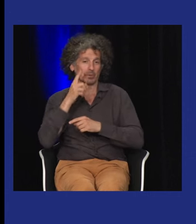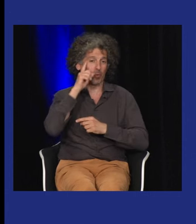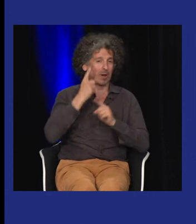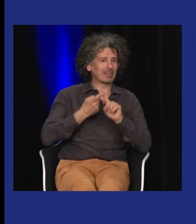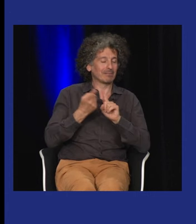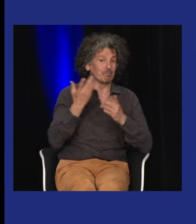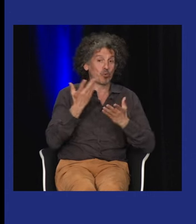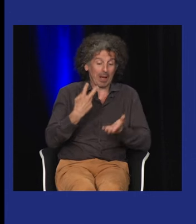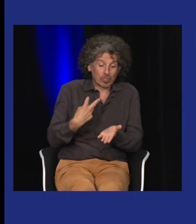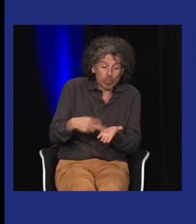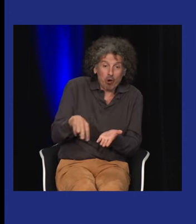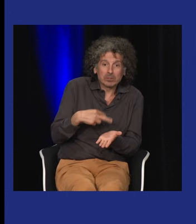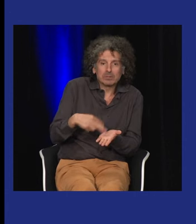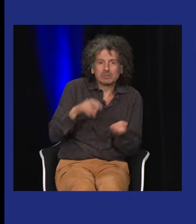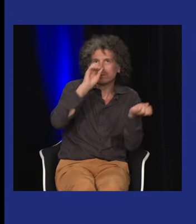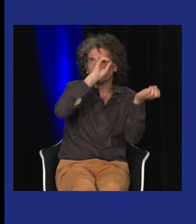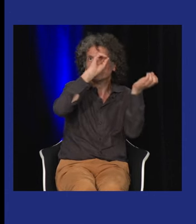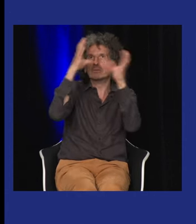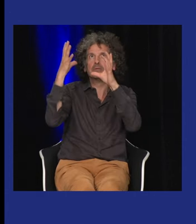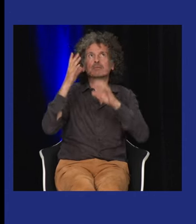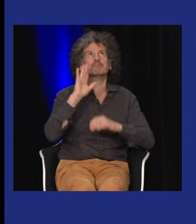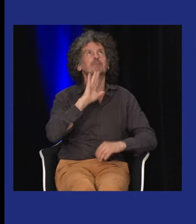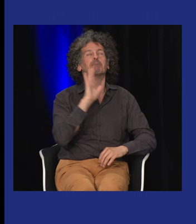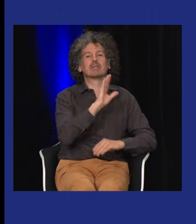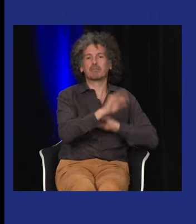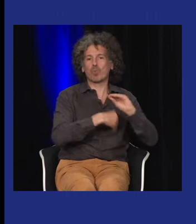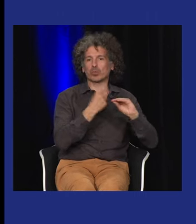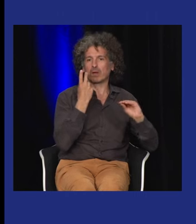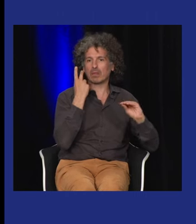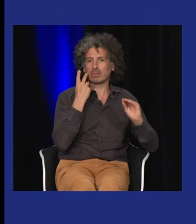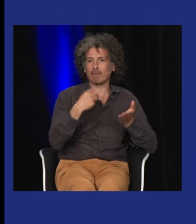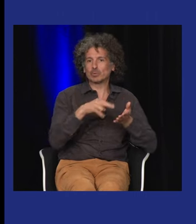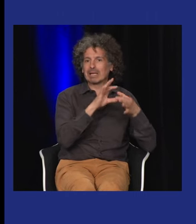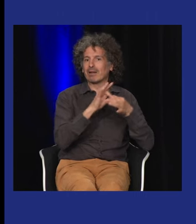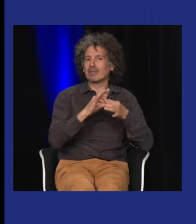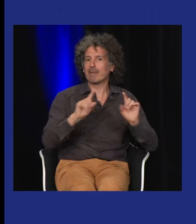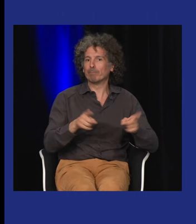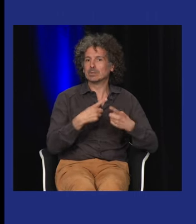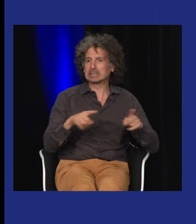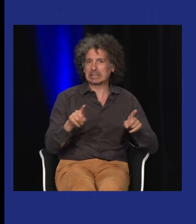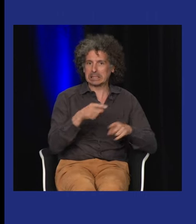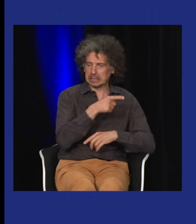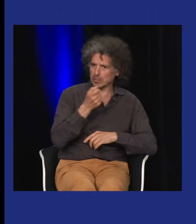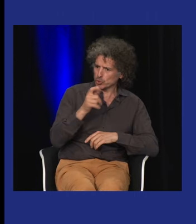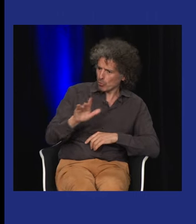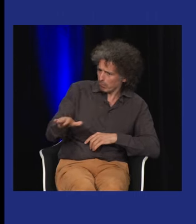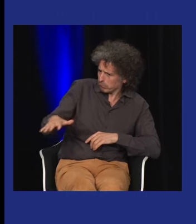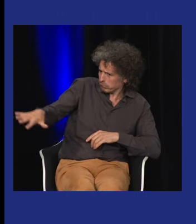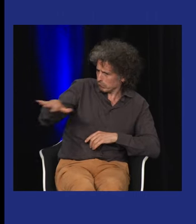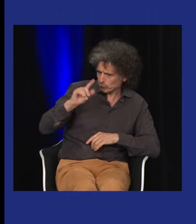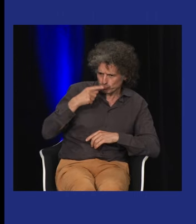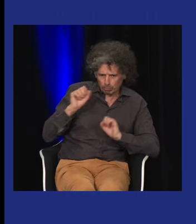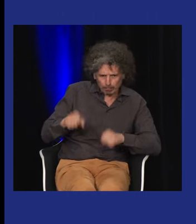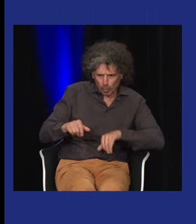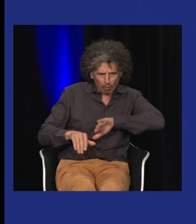j'avais Joël qui avait fait la mise en scène d'une pièce de théâtre à laquelle j'avais participé et c'est vrai que la musique c